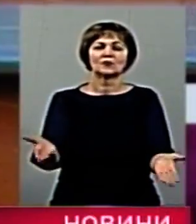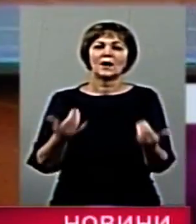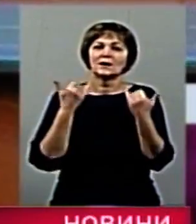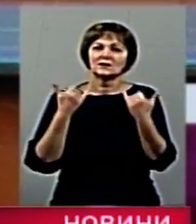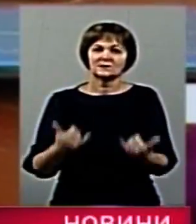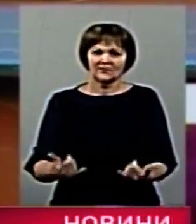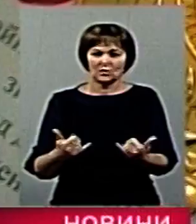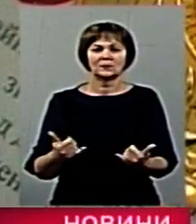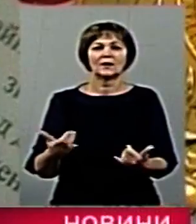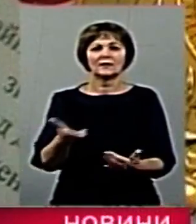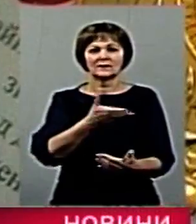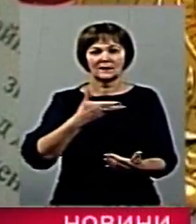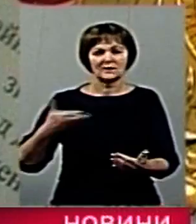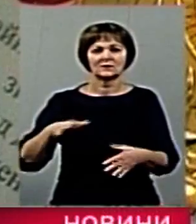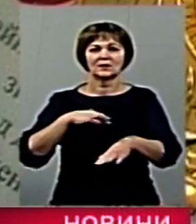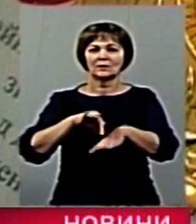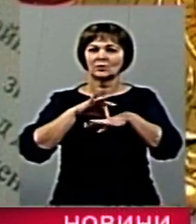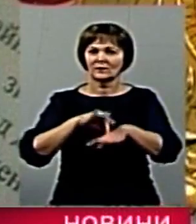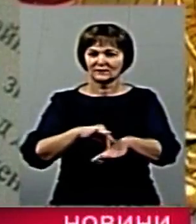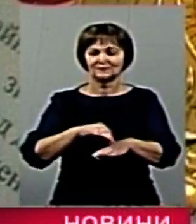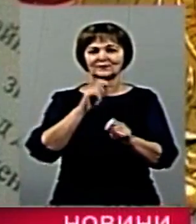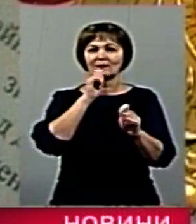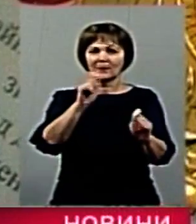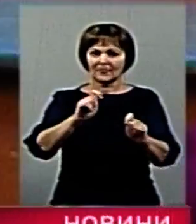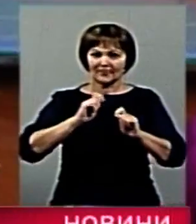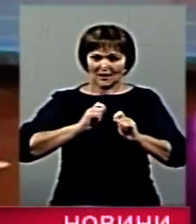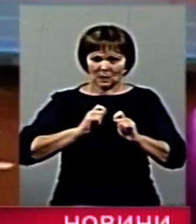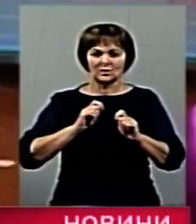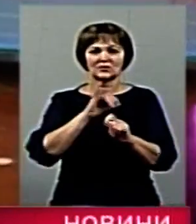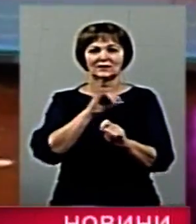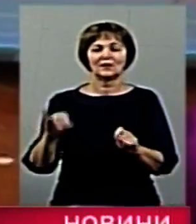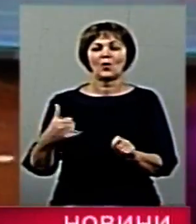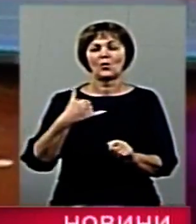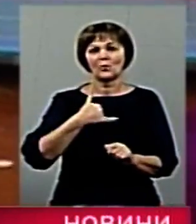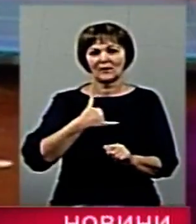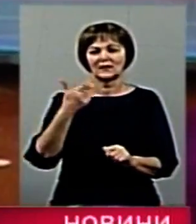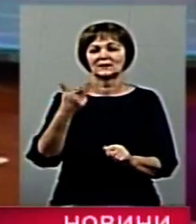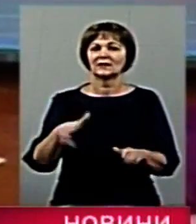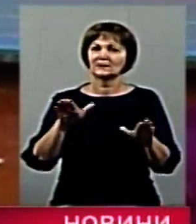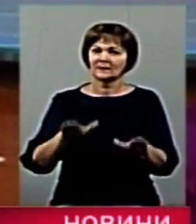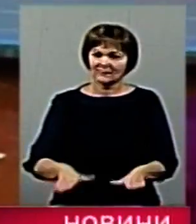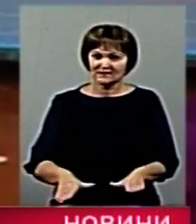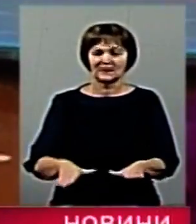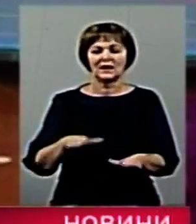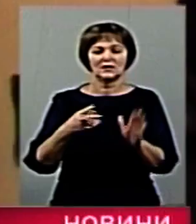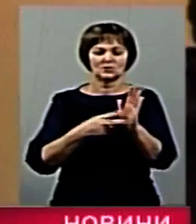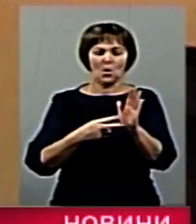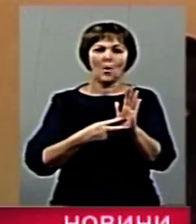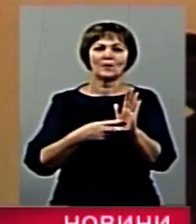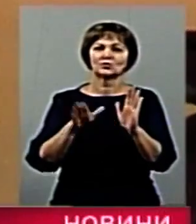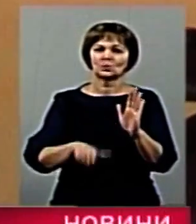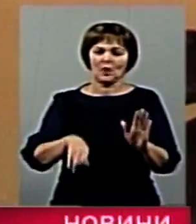у нас проходило нагородження і в мене третє місце – сьома медаль.